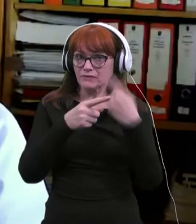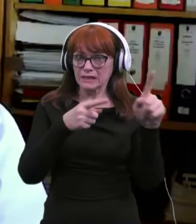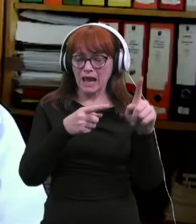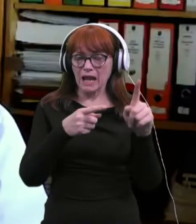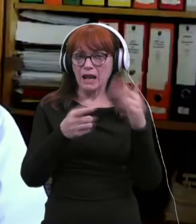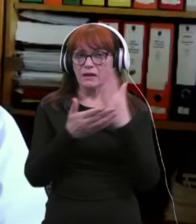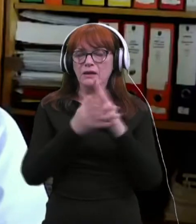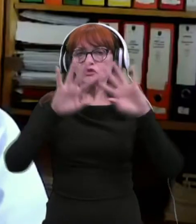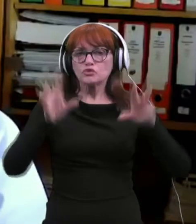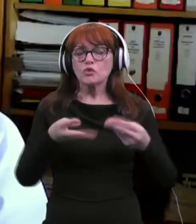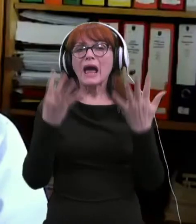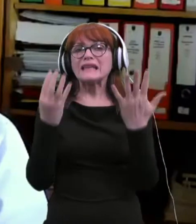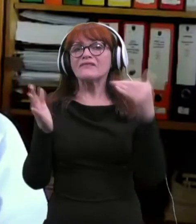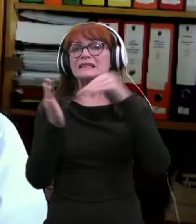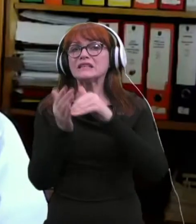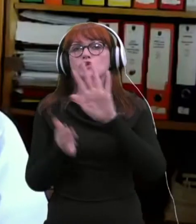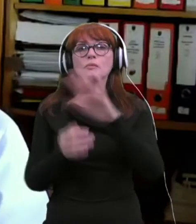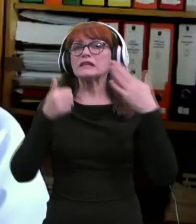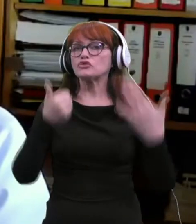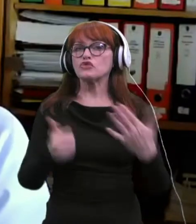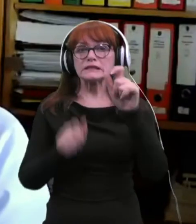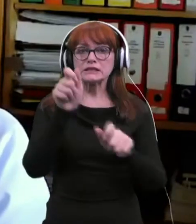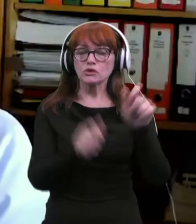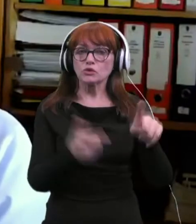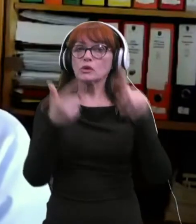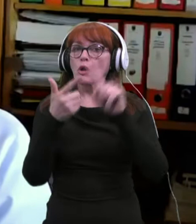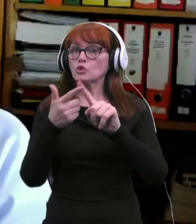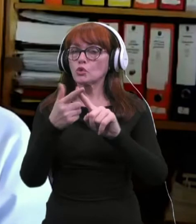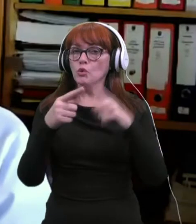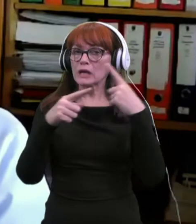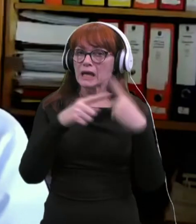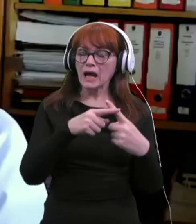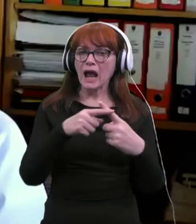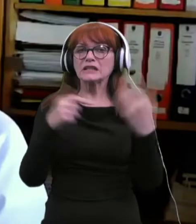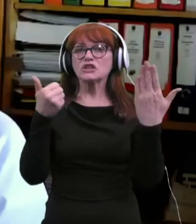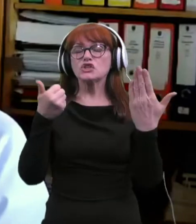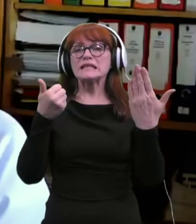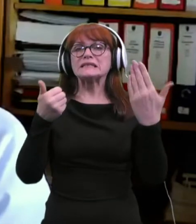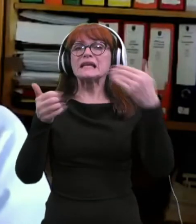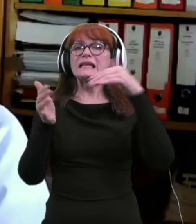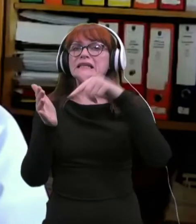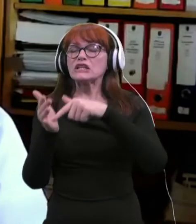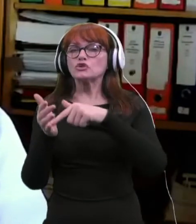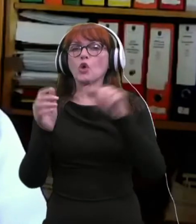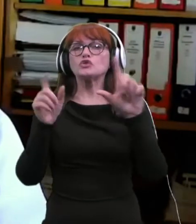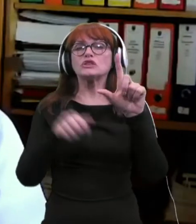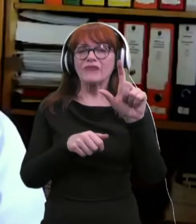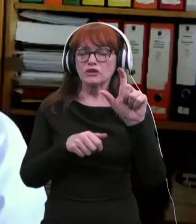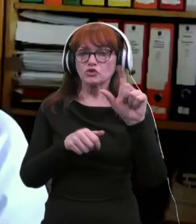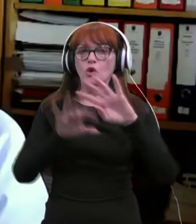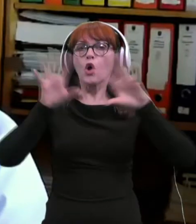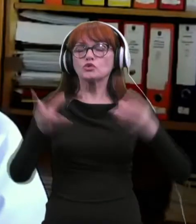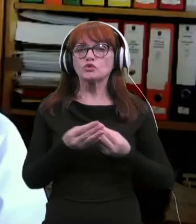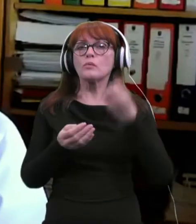skupaj 9.065 oseb, za drugim odmerkom 6.200 oseb, vsega skupaj